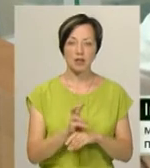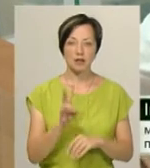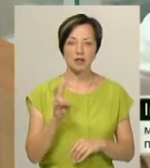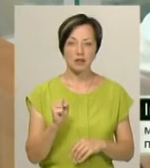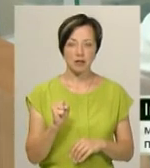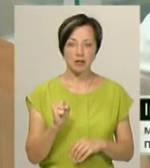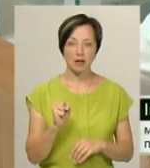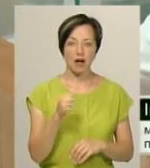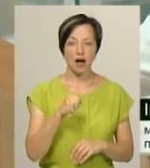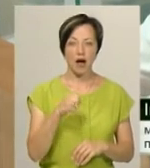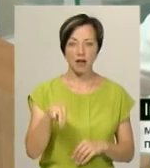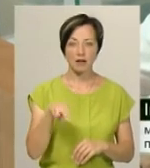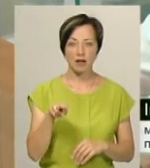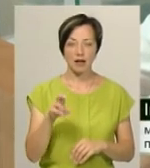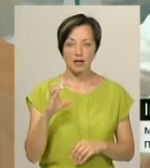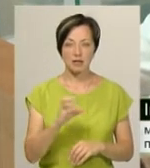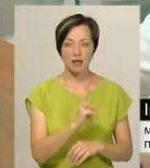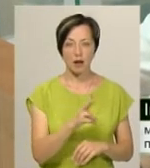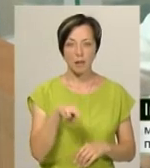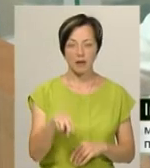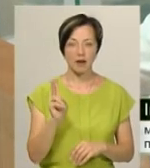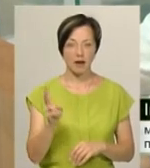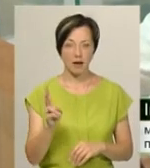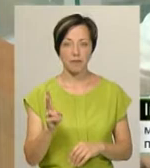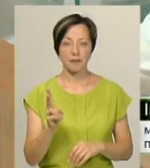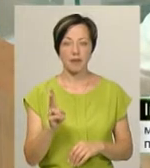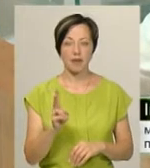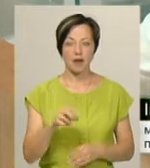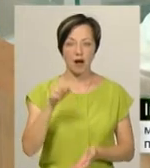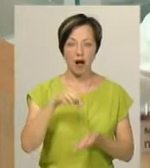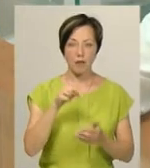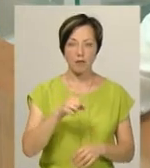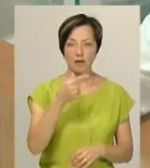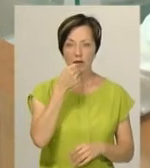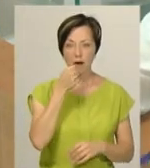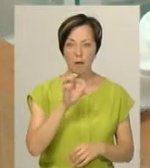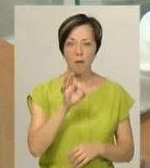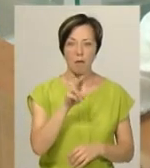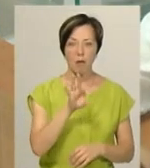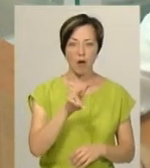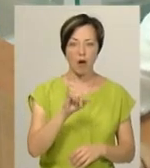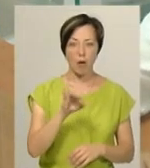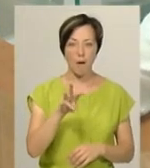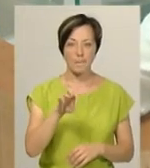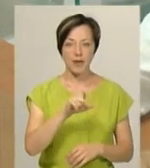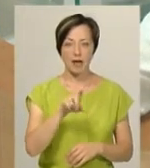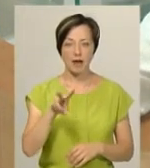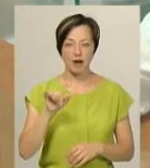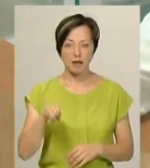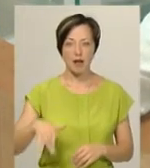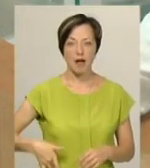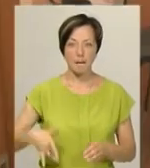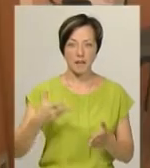АДС, КПК, кіркреснух апаратит, капали поліоміліт, гіпатіт